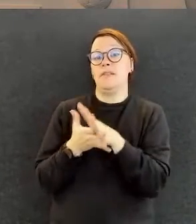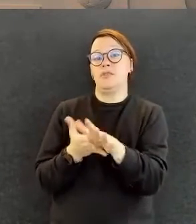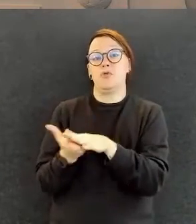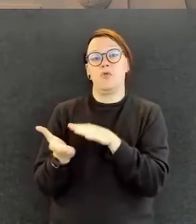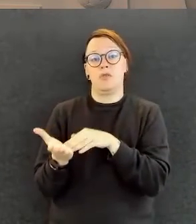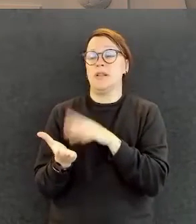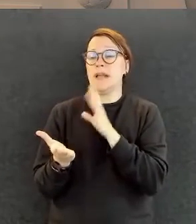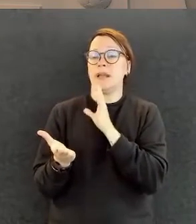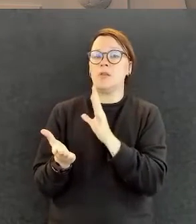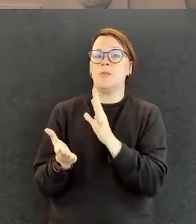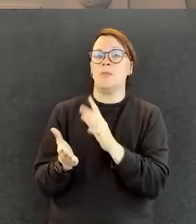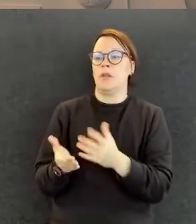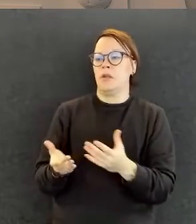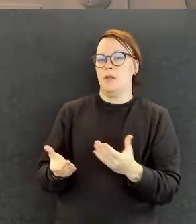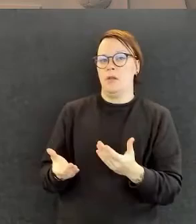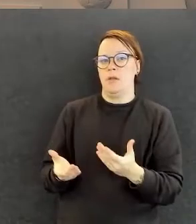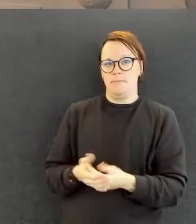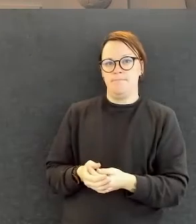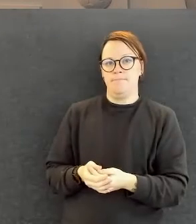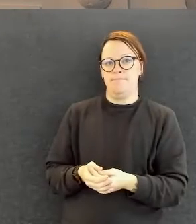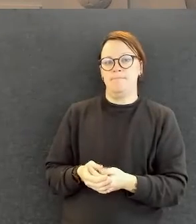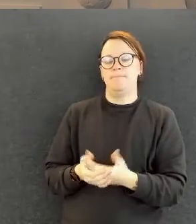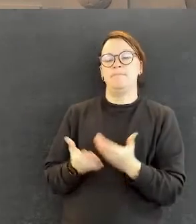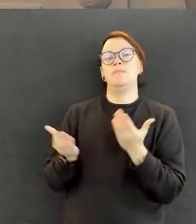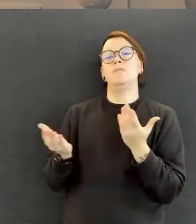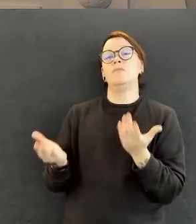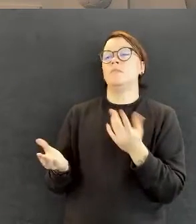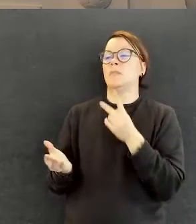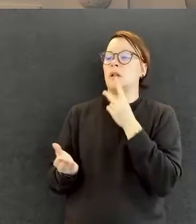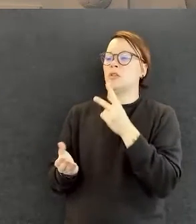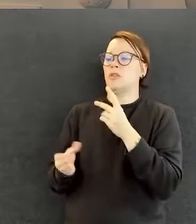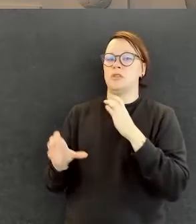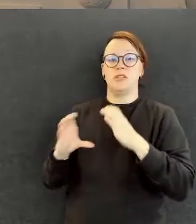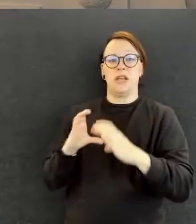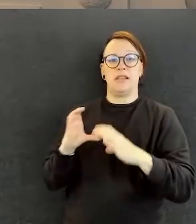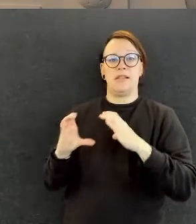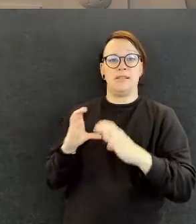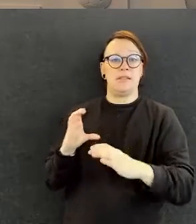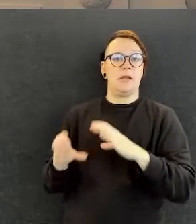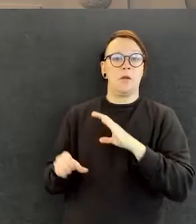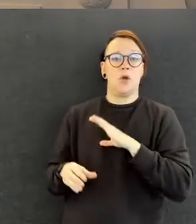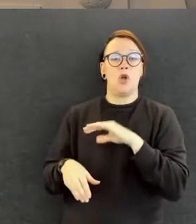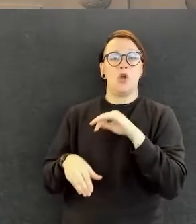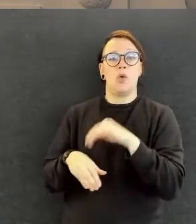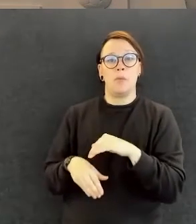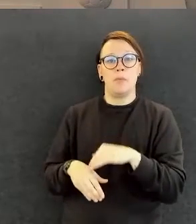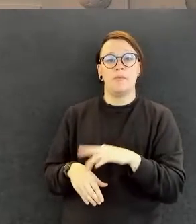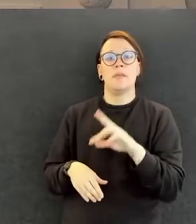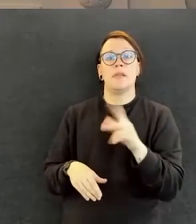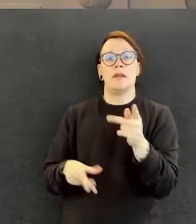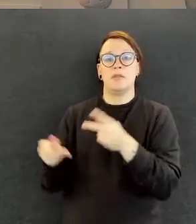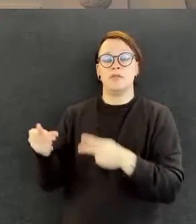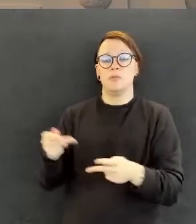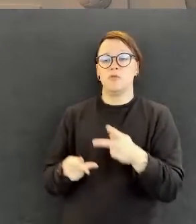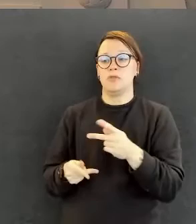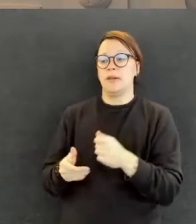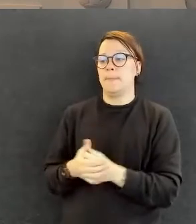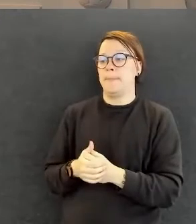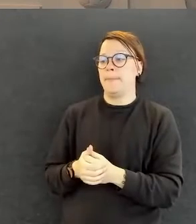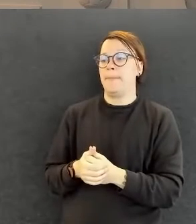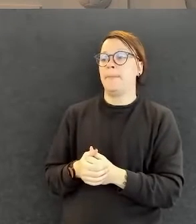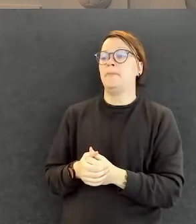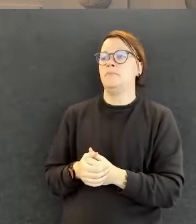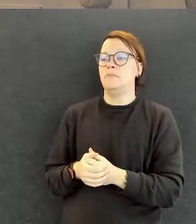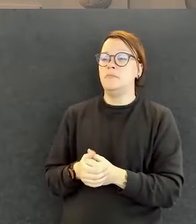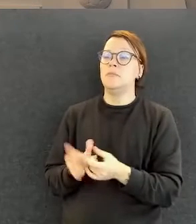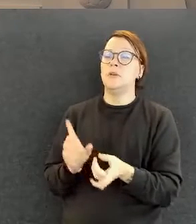nyt on aika katsoa, onko meidän chattiin tullut kysymyksiä, kommentteja Riikalle. Nyt on ollut sen verran tyhjentävää, että mun käsityksen